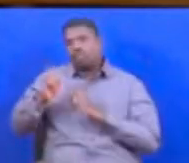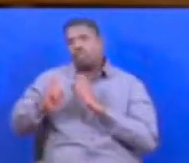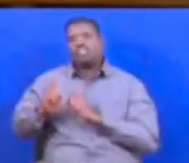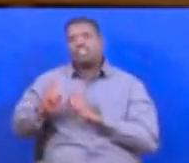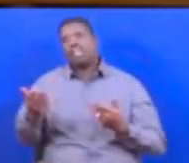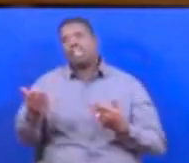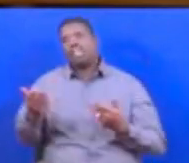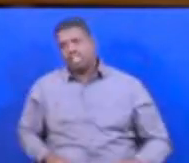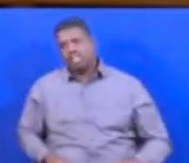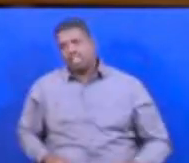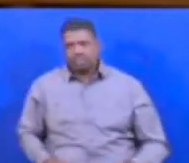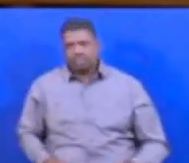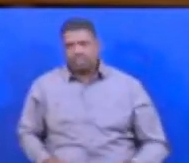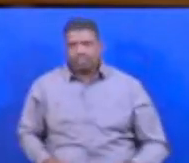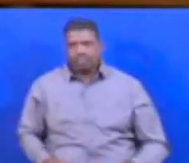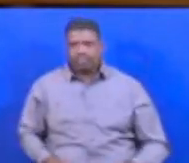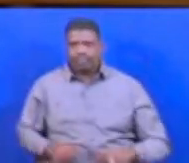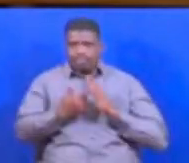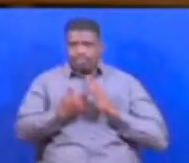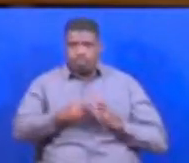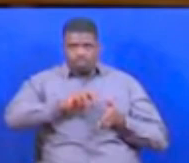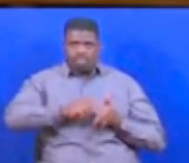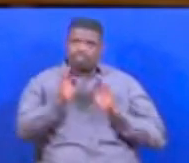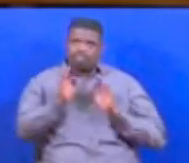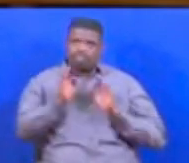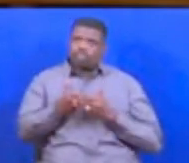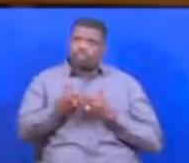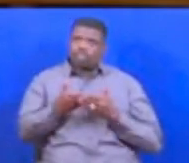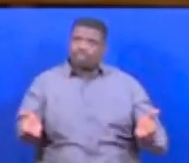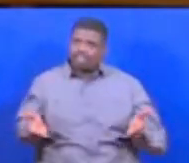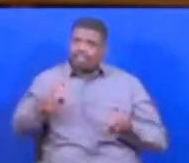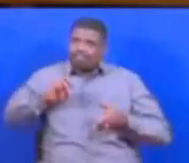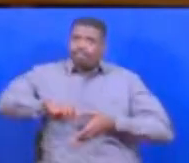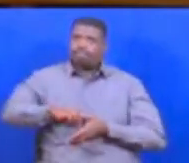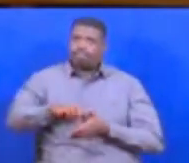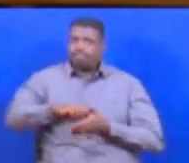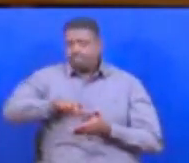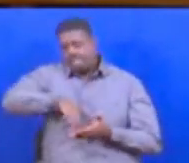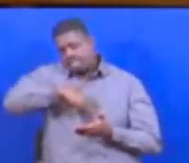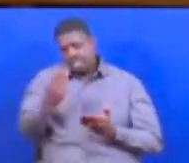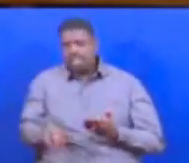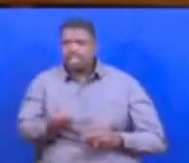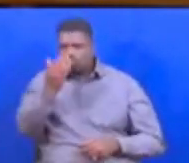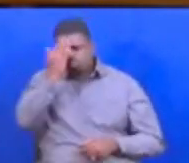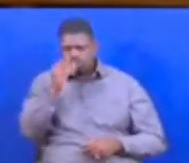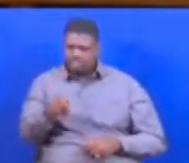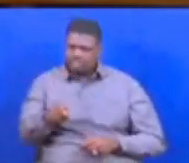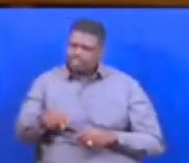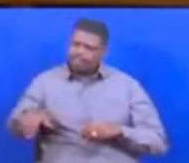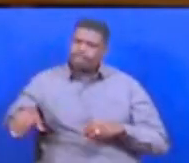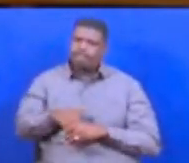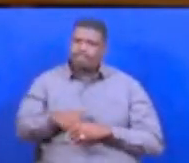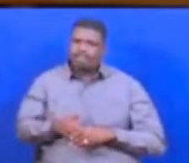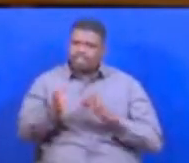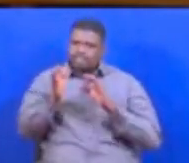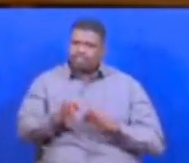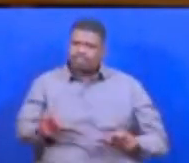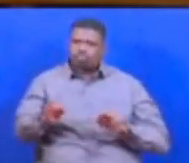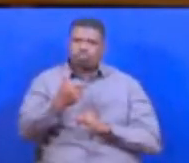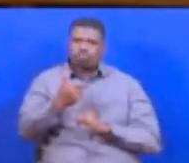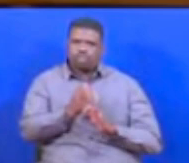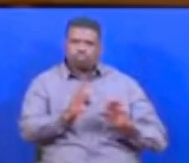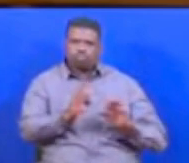kama tunamikakati mizuri kama mishindikana bas tunjue hii bima ziboresho ustari vizuri za serikari